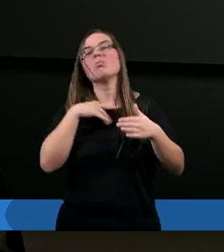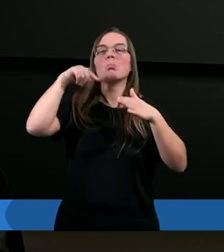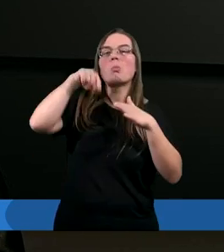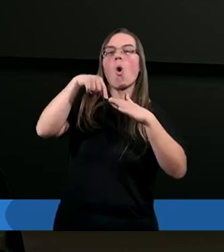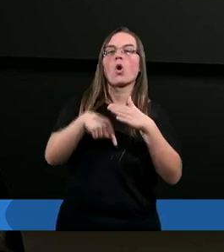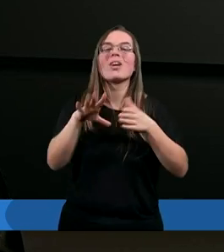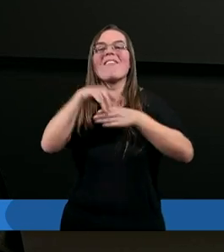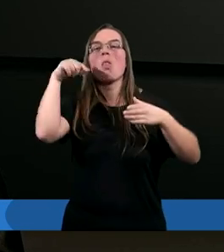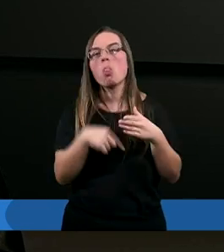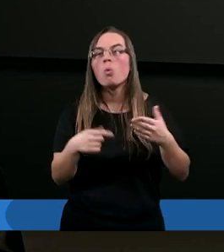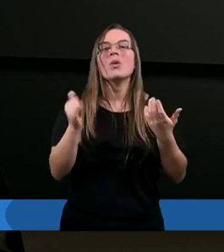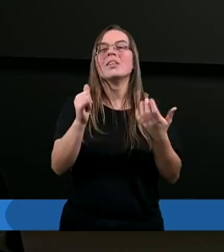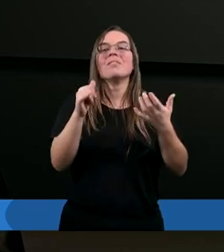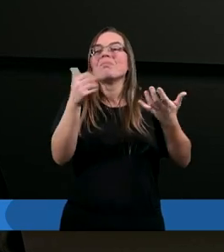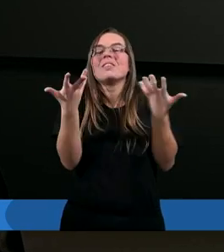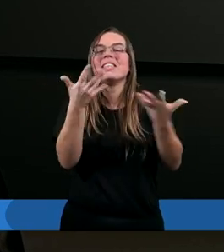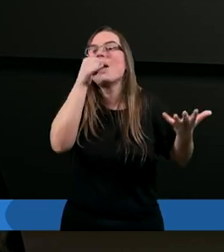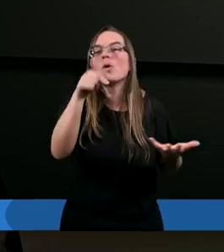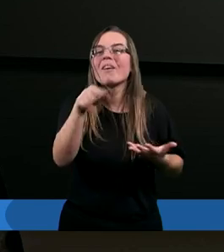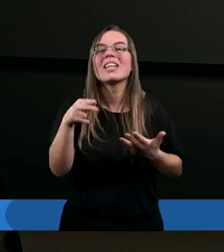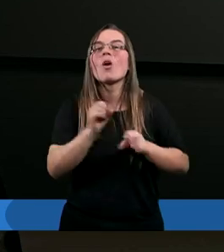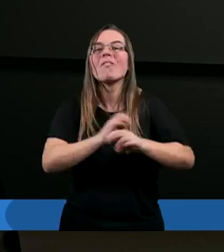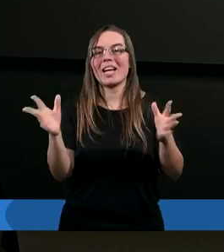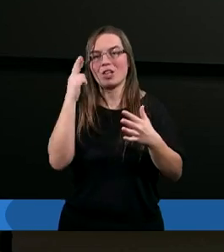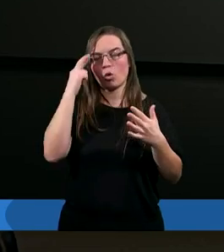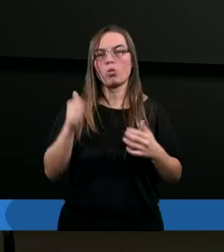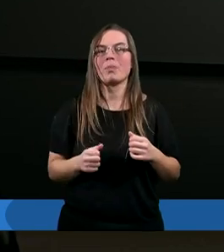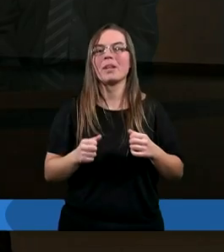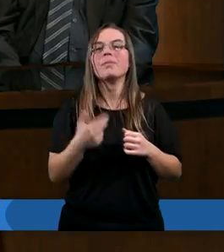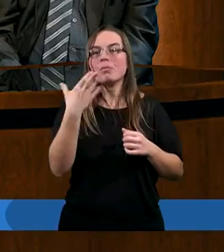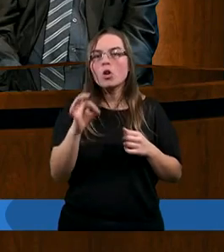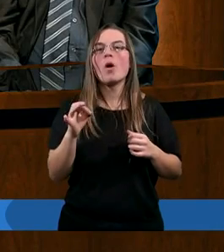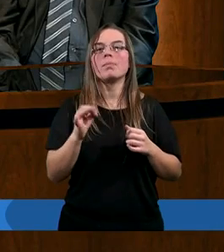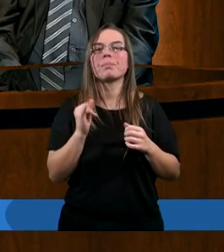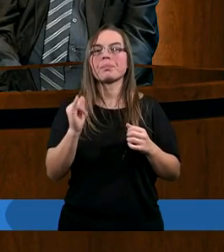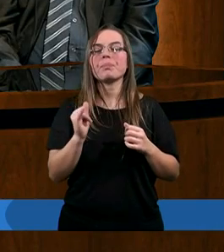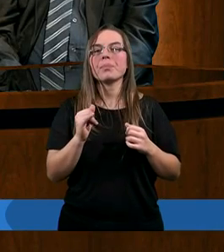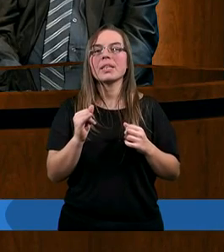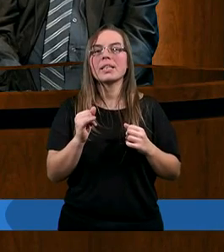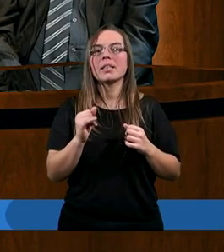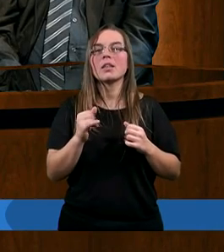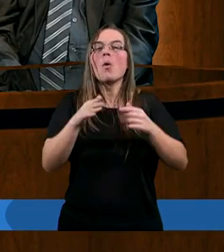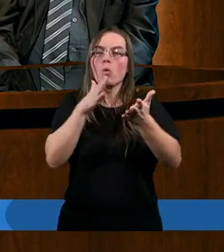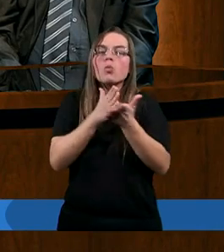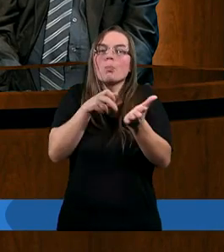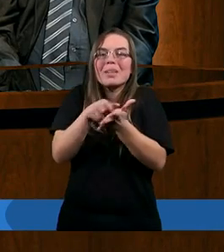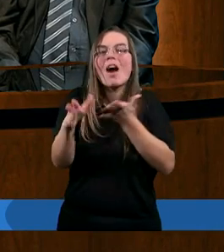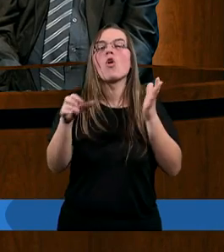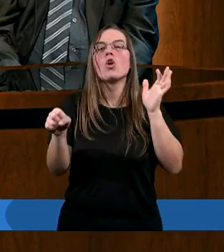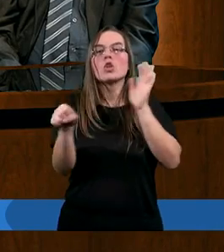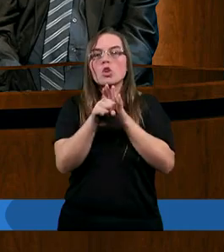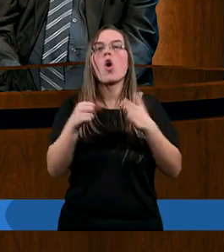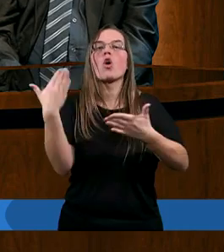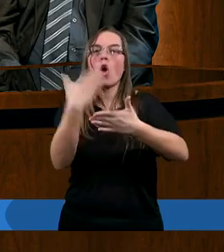aż do unicestwienia całkowitego. No teraz przechodząc już do